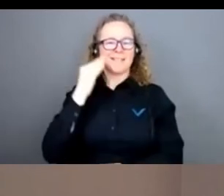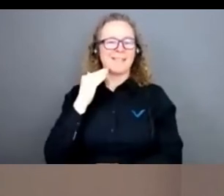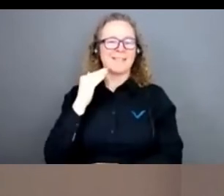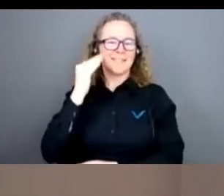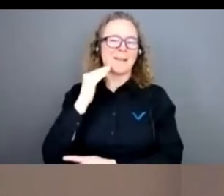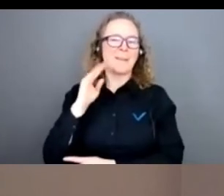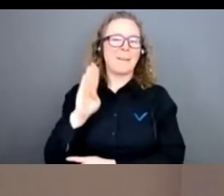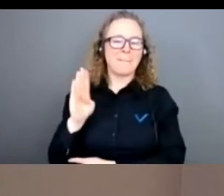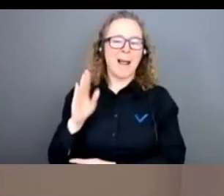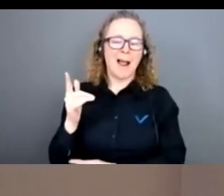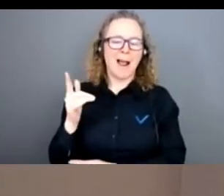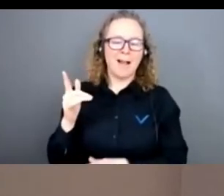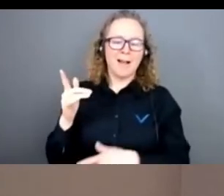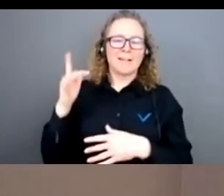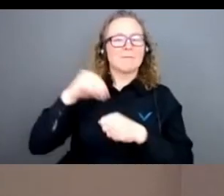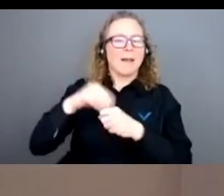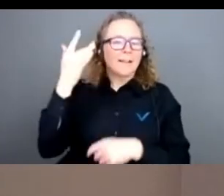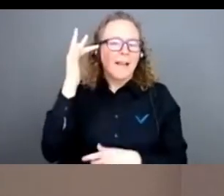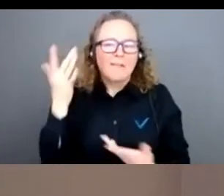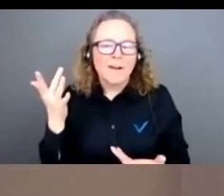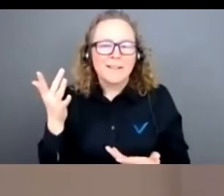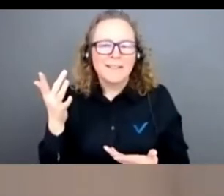février, que, par exemple, dans l'Ohio, quelque chose comme ça.